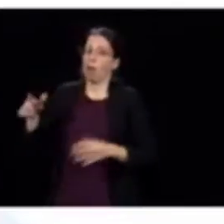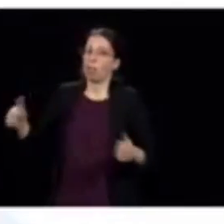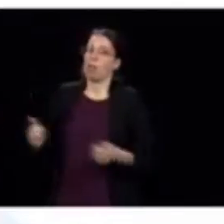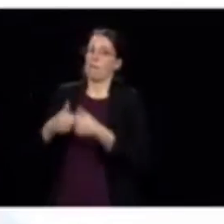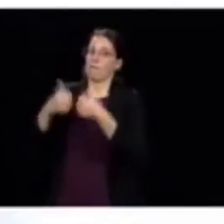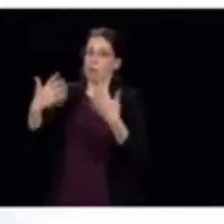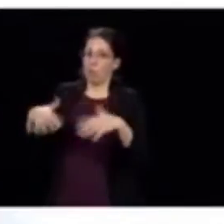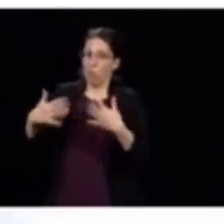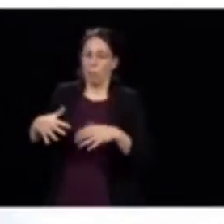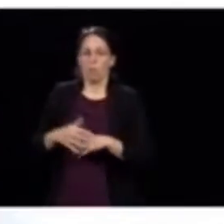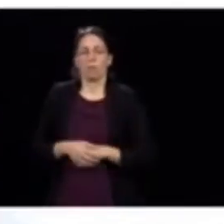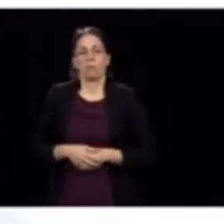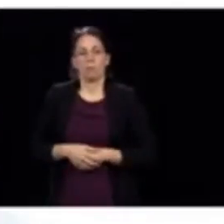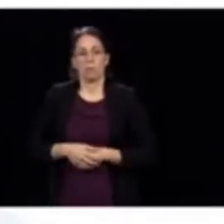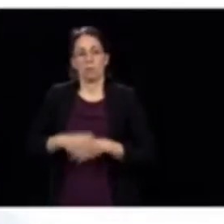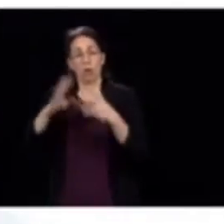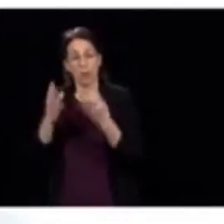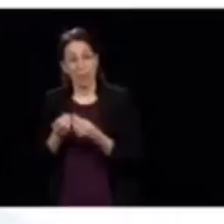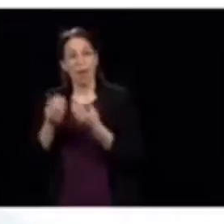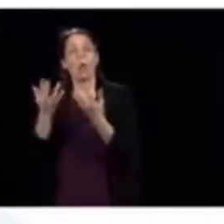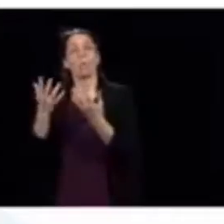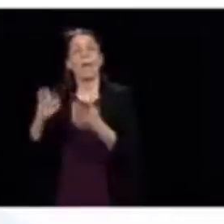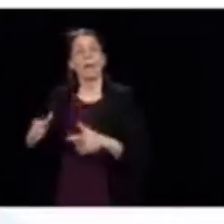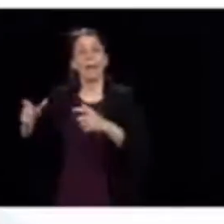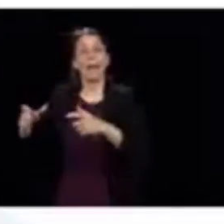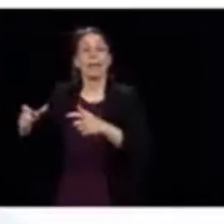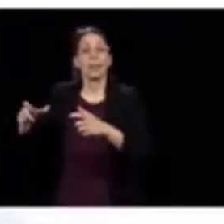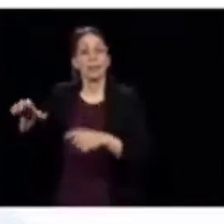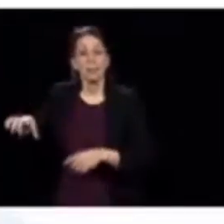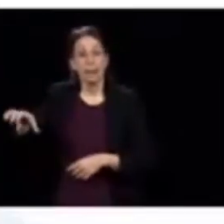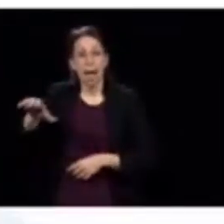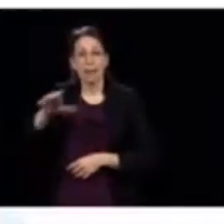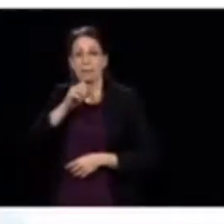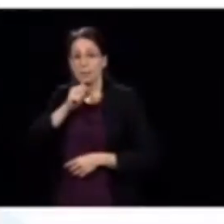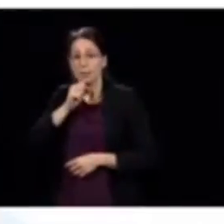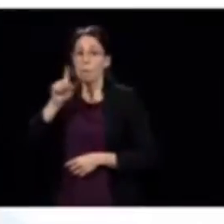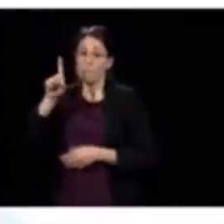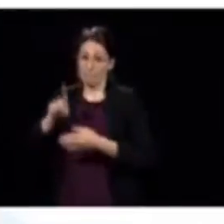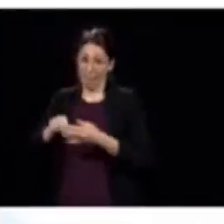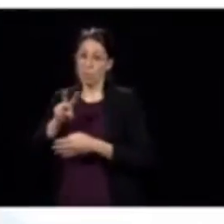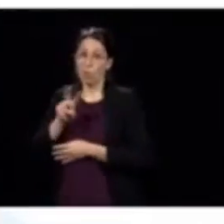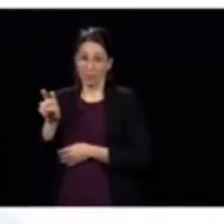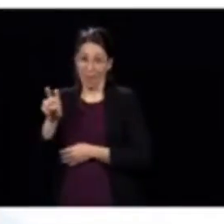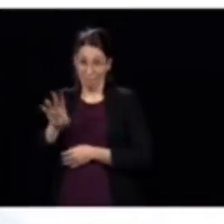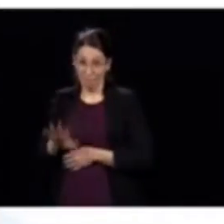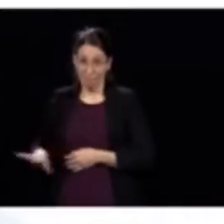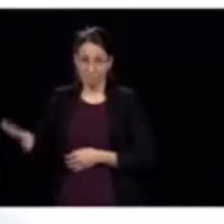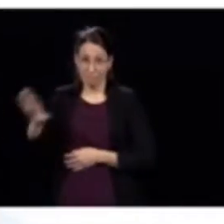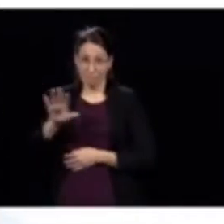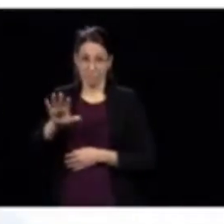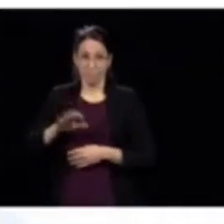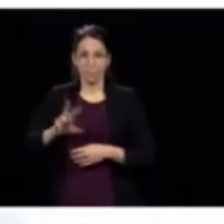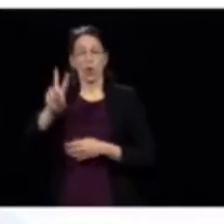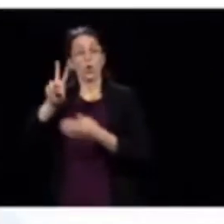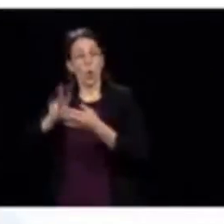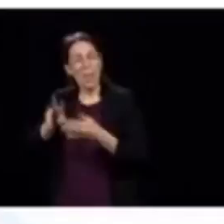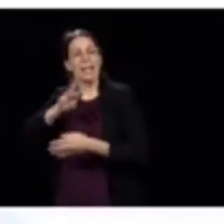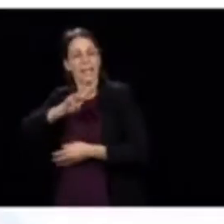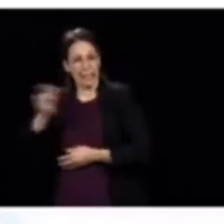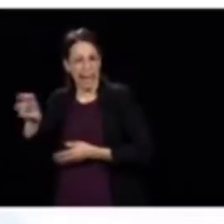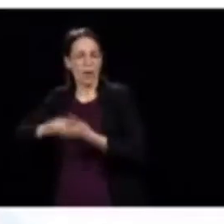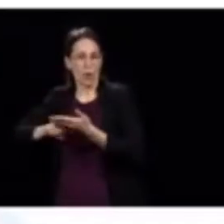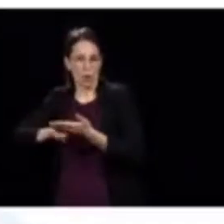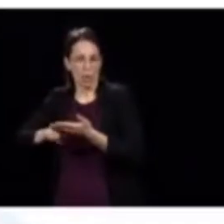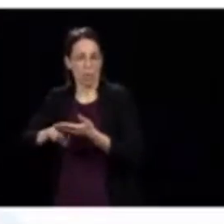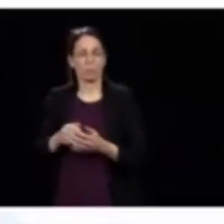2600 résidences. C'est important, par contre, d'expliquer la répartition